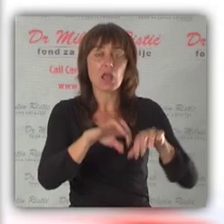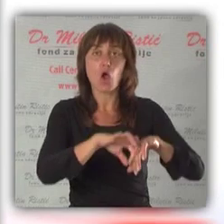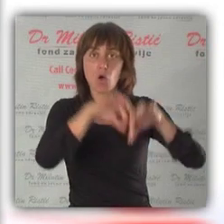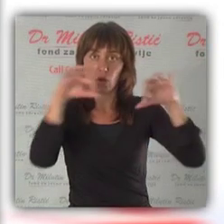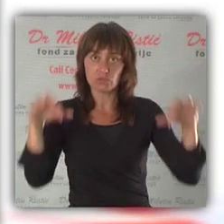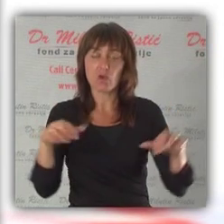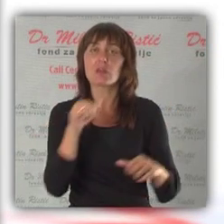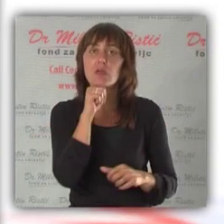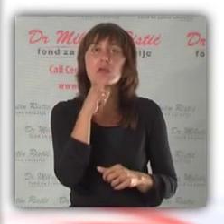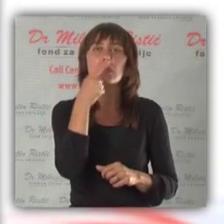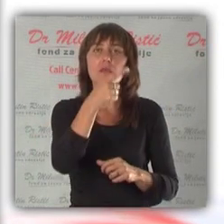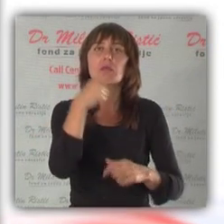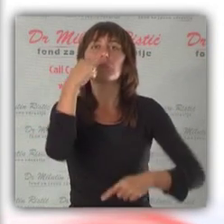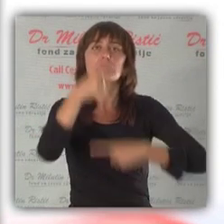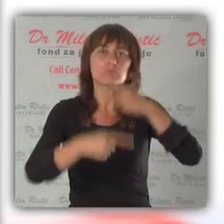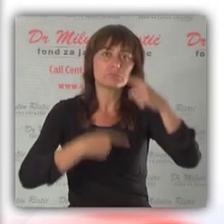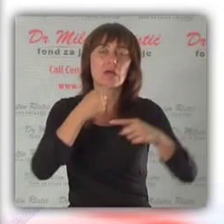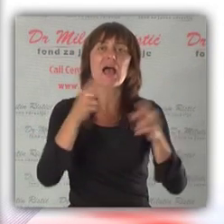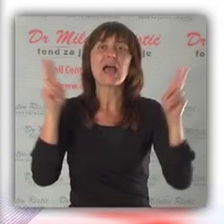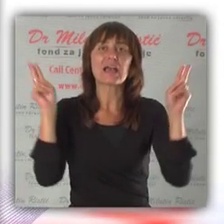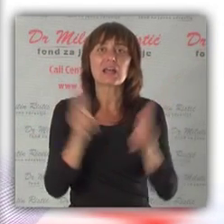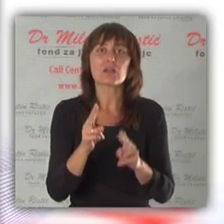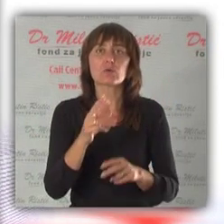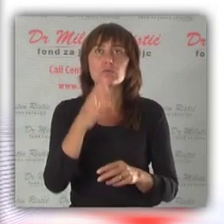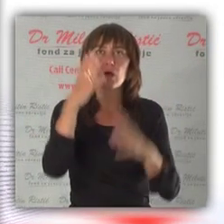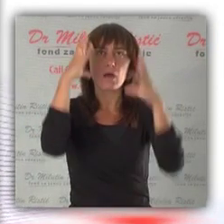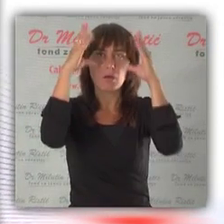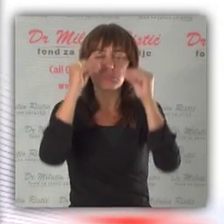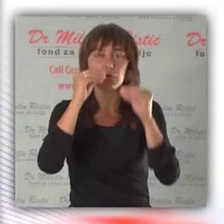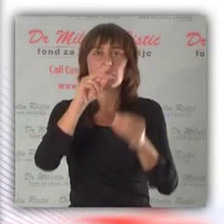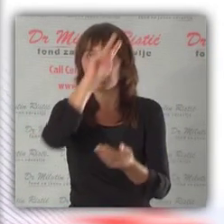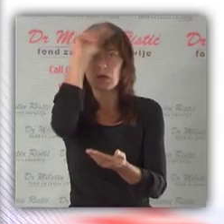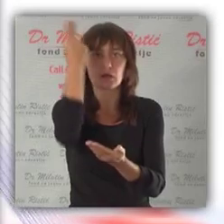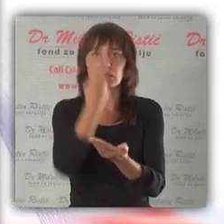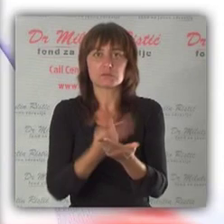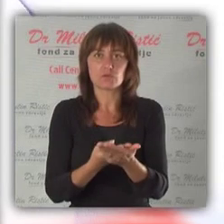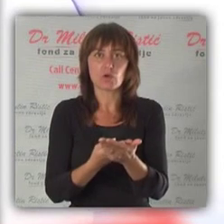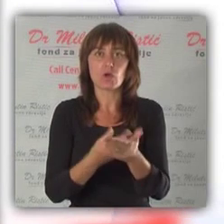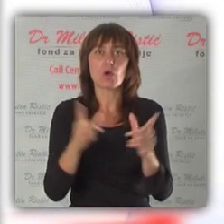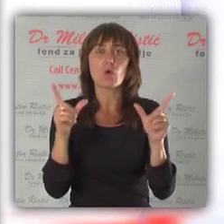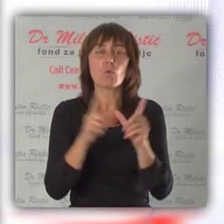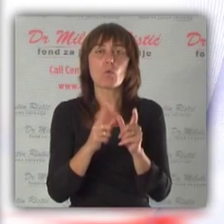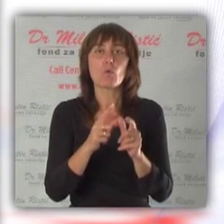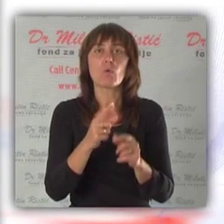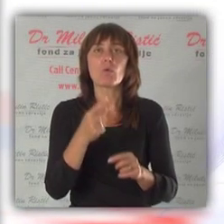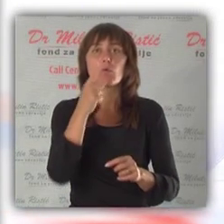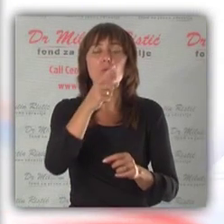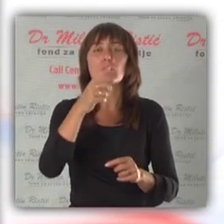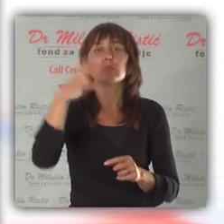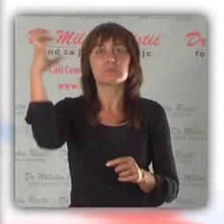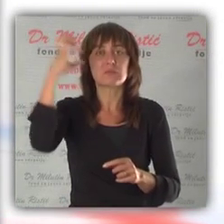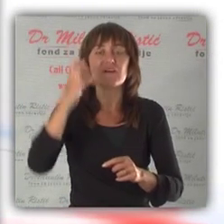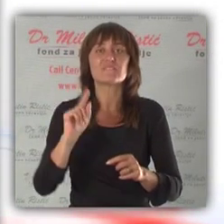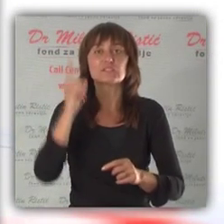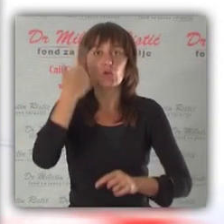sunčanice ili izolovano i manifestuje se kratkotrajnom omaglicom ili kubitkom svesti pri